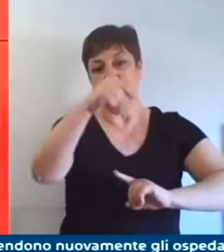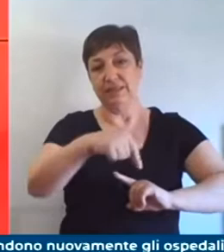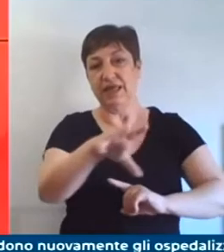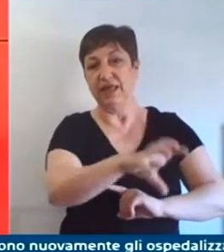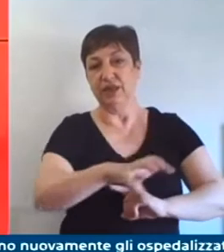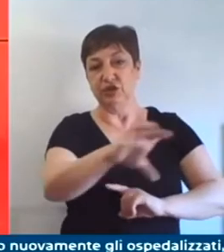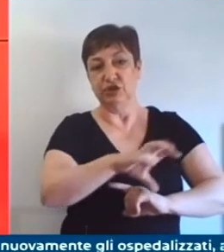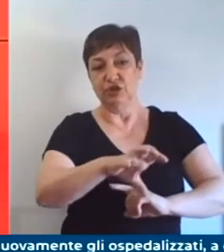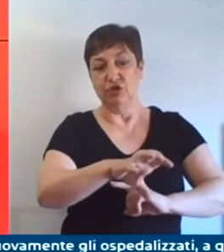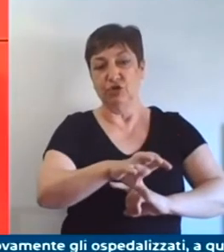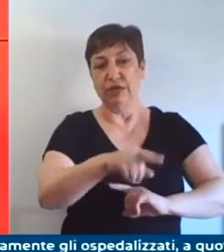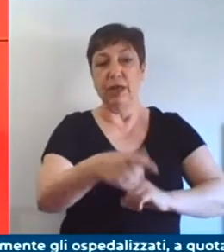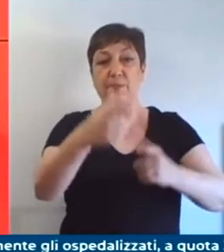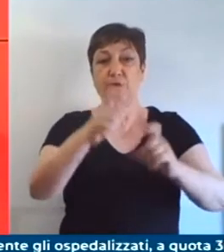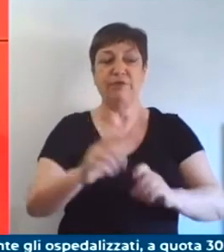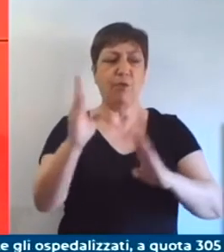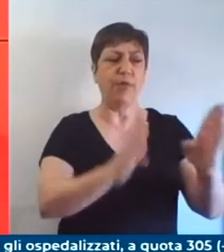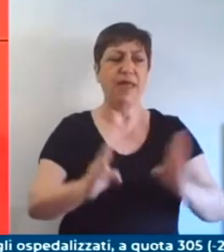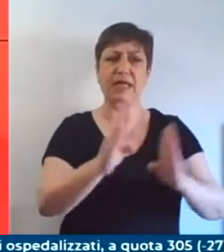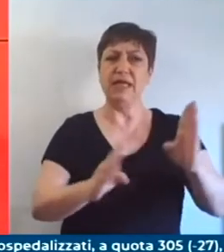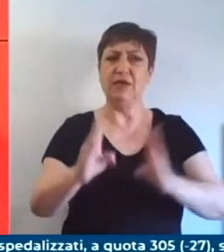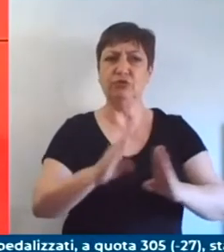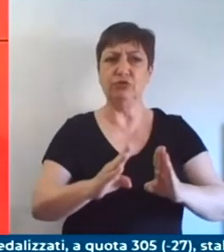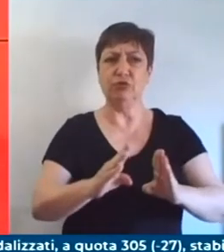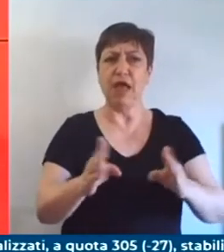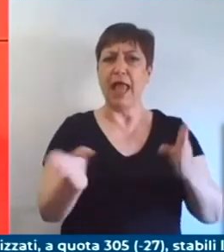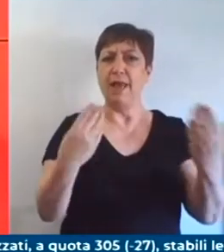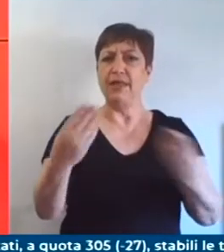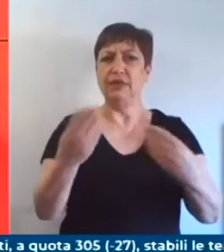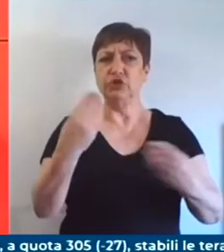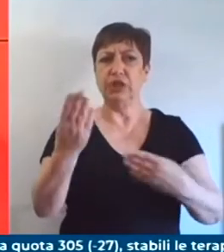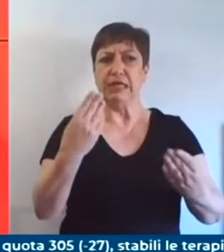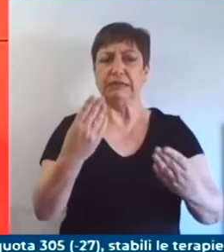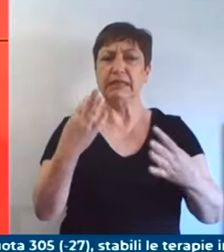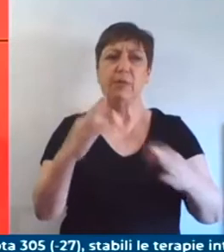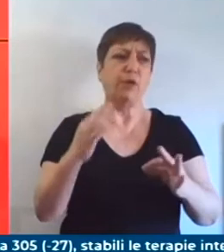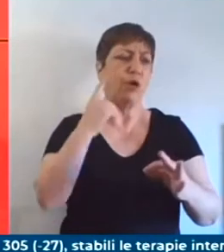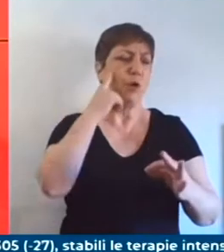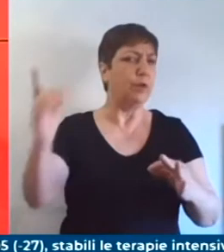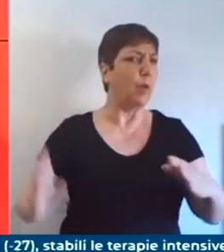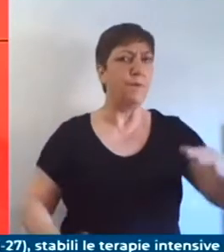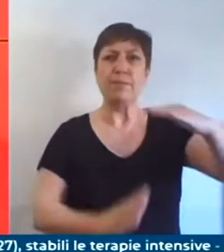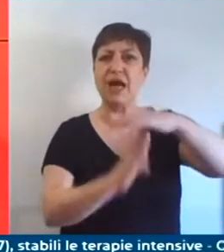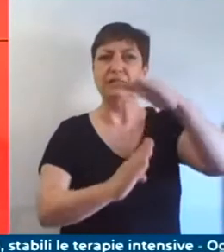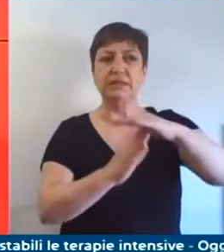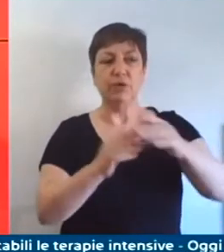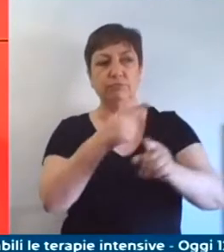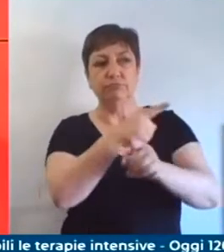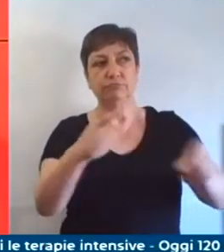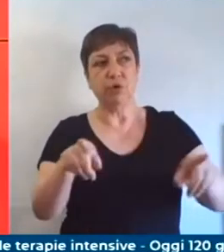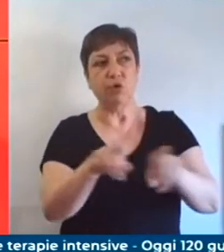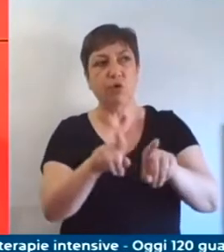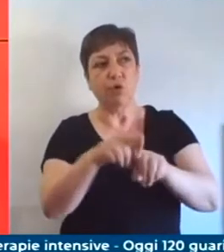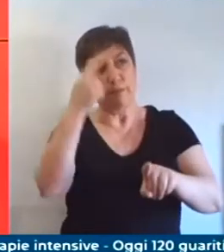'emergenza Covid hanno rispettato quello che è stato la fatica l'impegno dei nostri